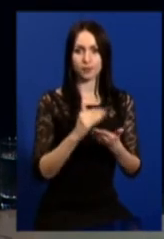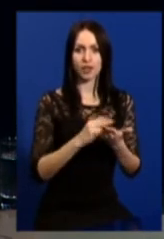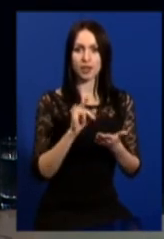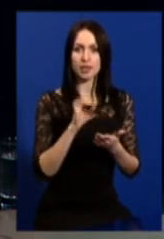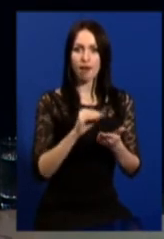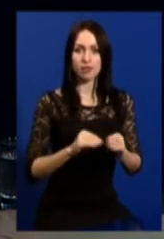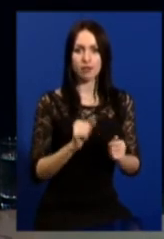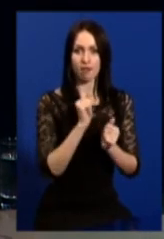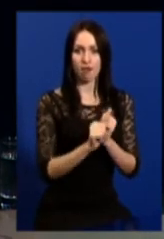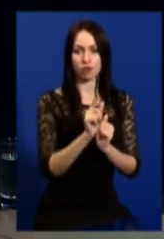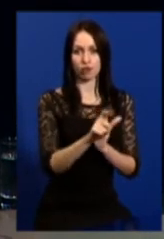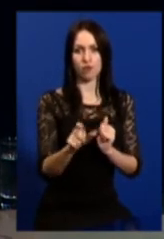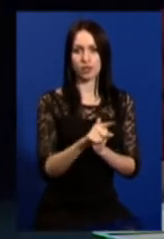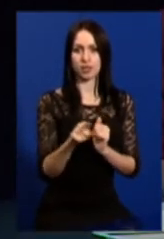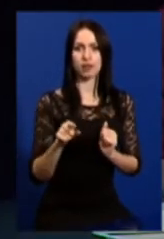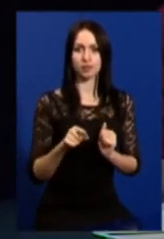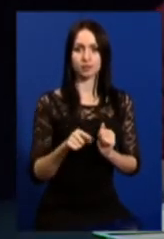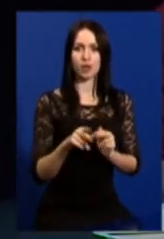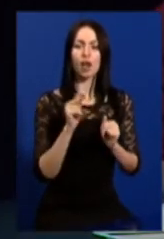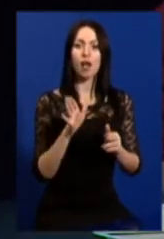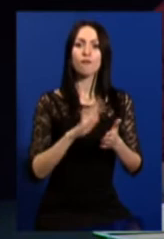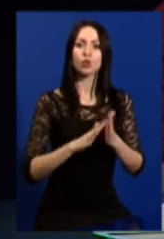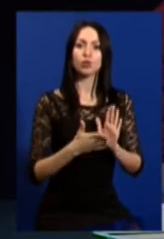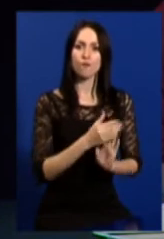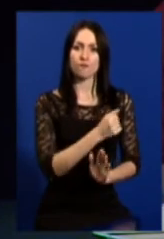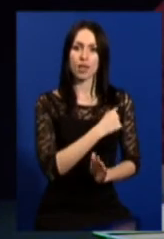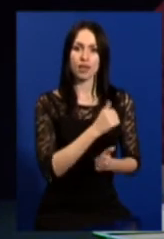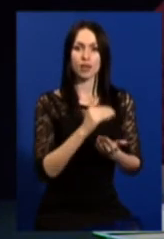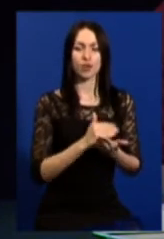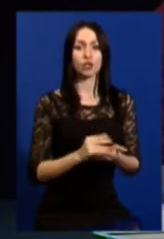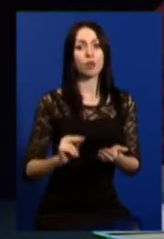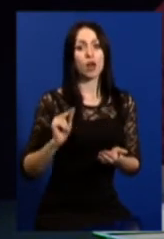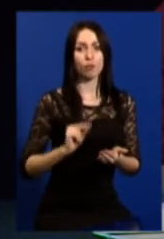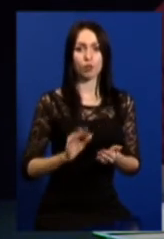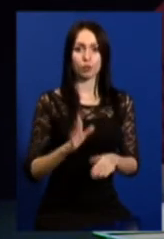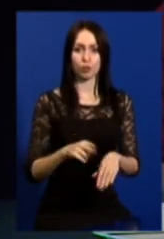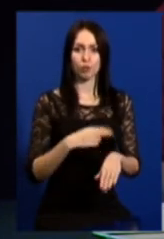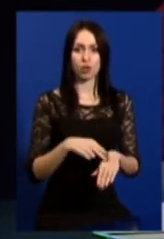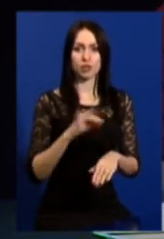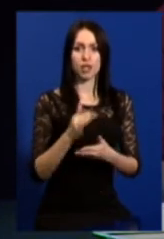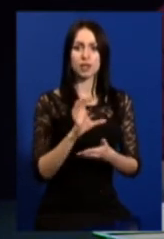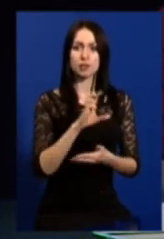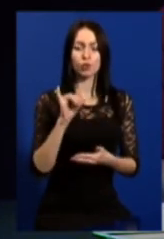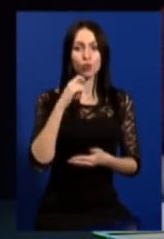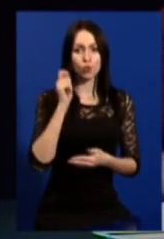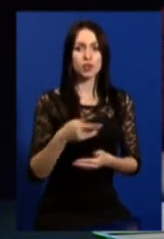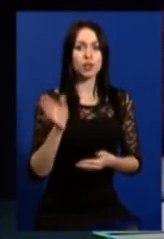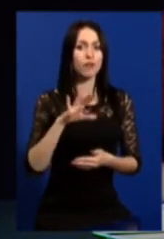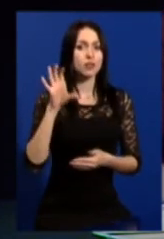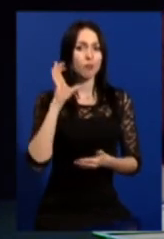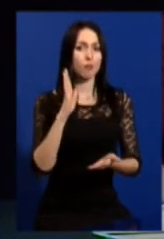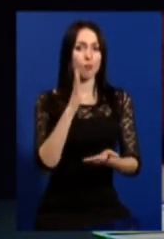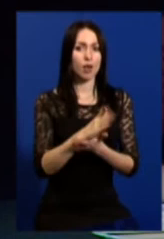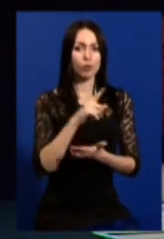дані кожного з них. Як в умовах воєнного стану працюватиме поліція та Служба безпеки України? Давайте послухаємо